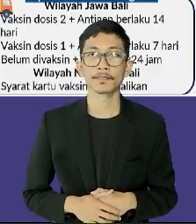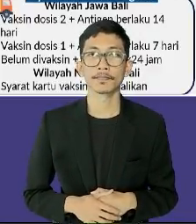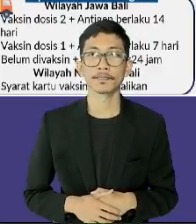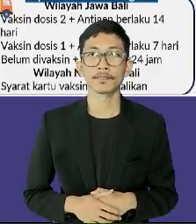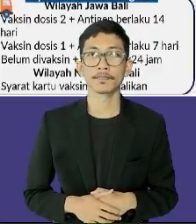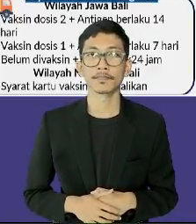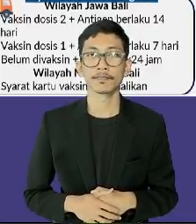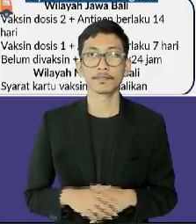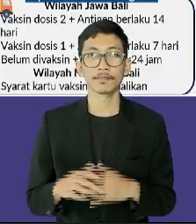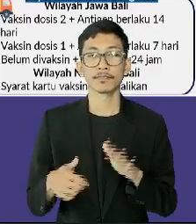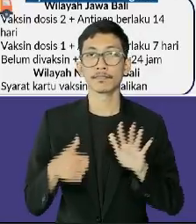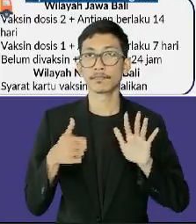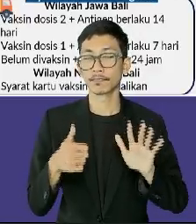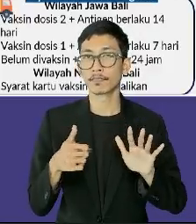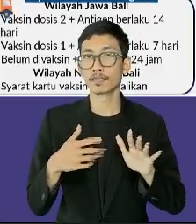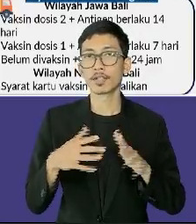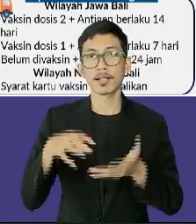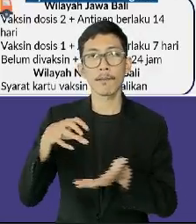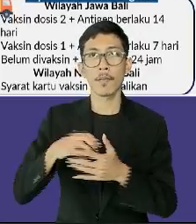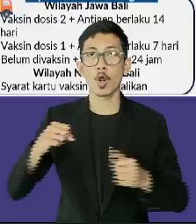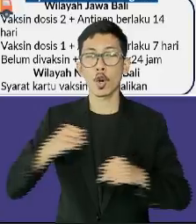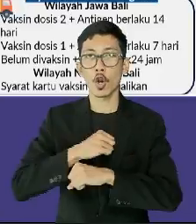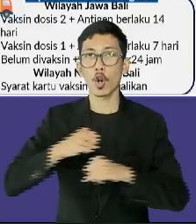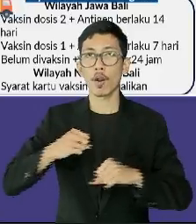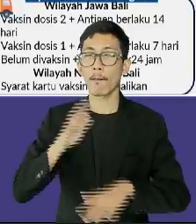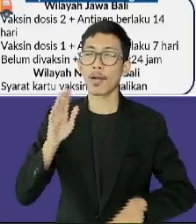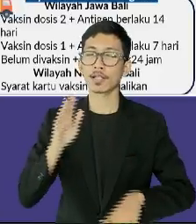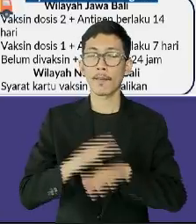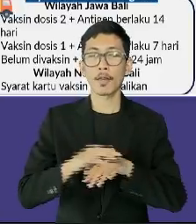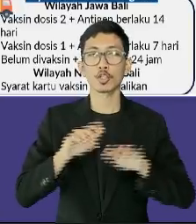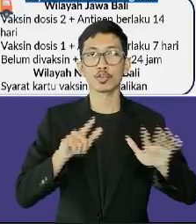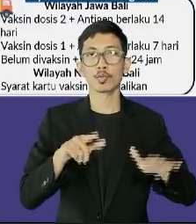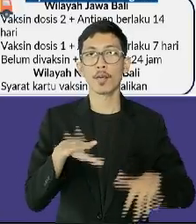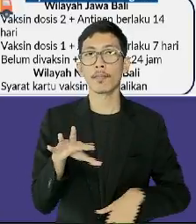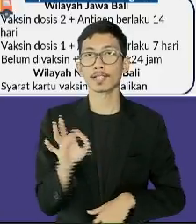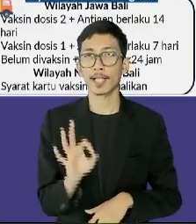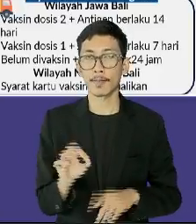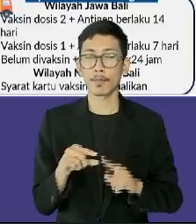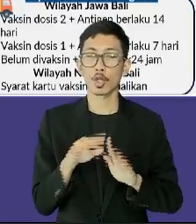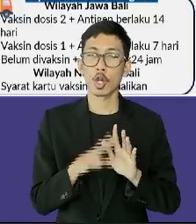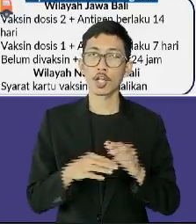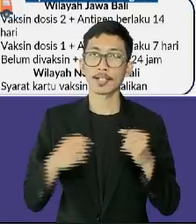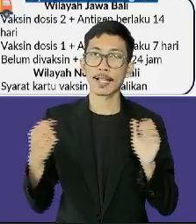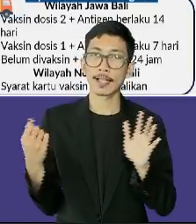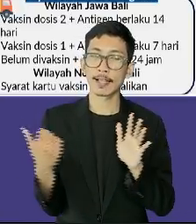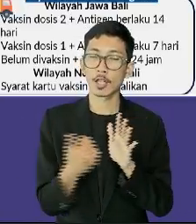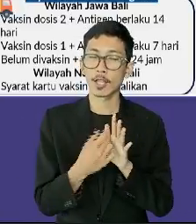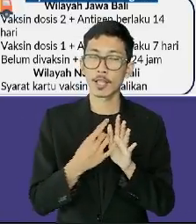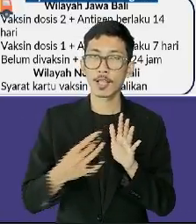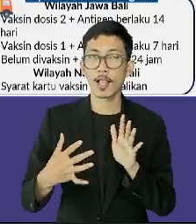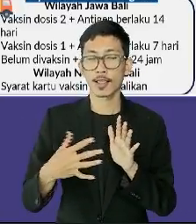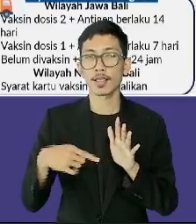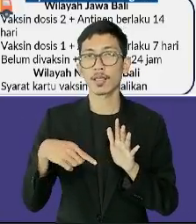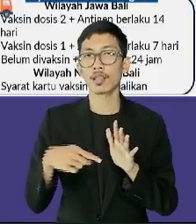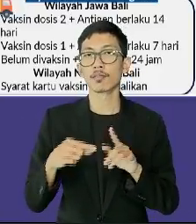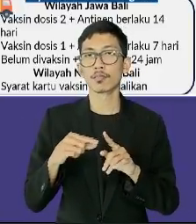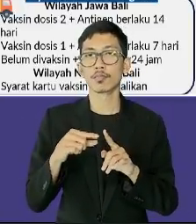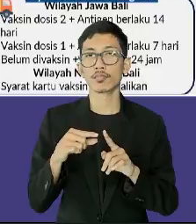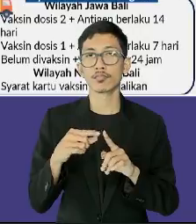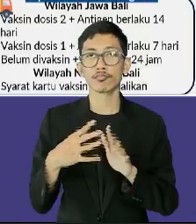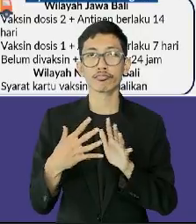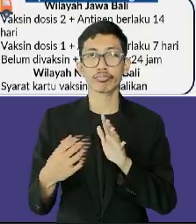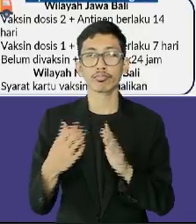pusat kebugaran beroperasi dengan kapasitas maksimal 75% dengan protokol kesehatan ketat dan screening peduli lindungi.